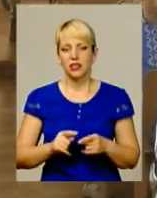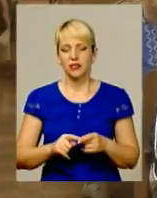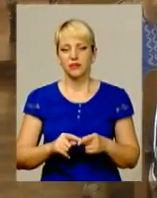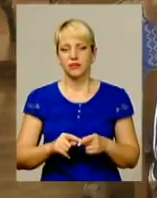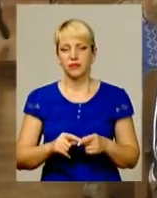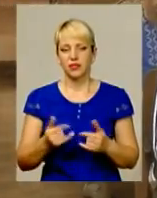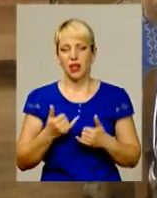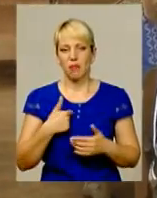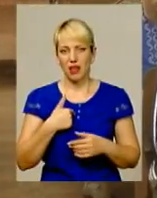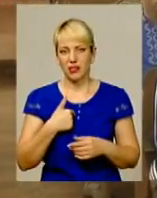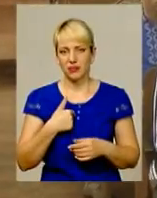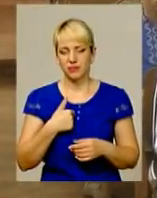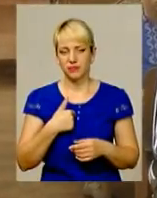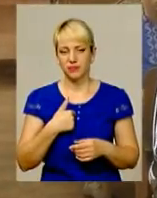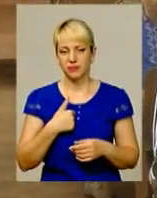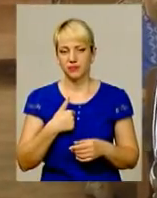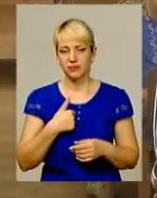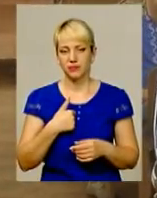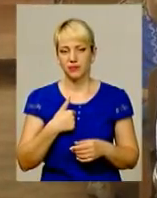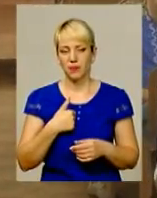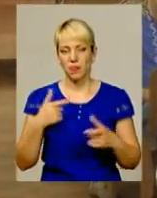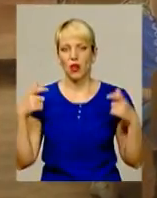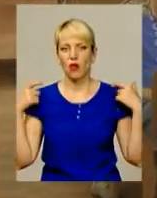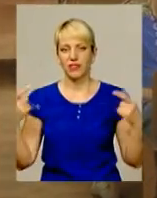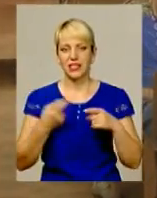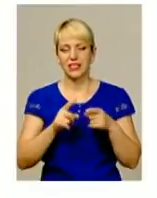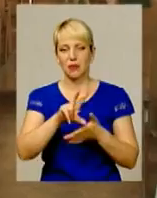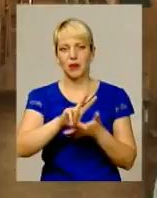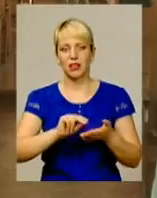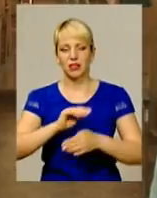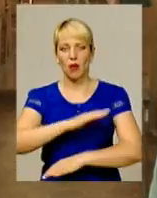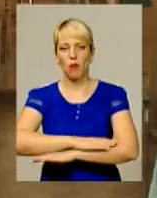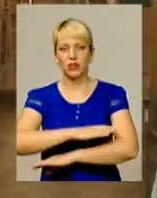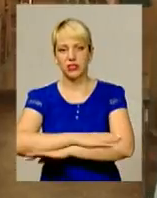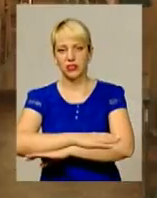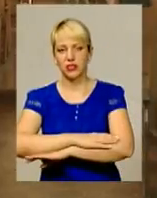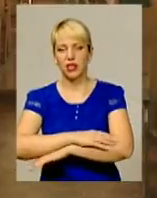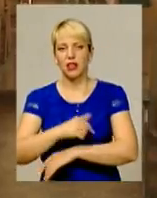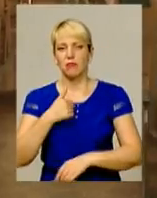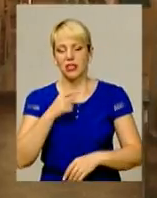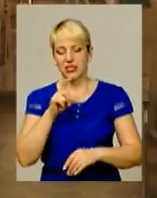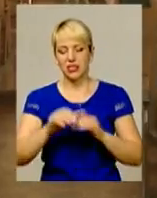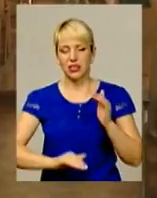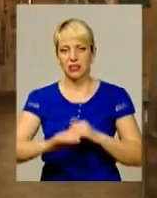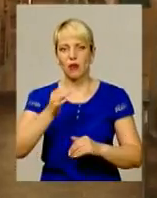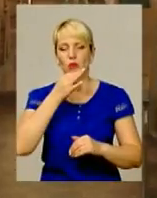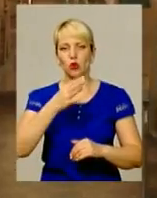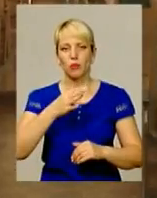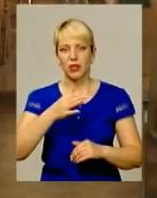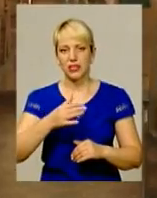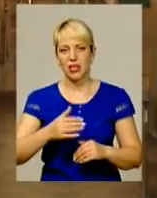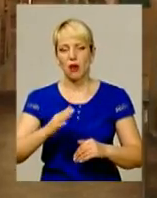Для мене офіцери завжди були прикладом поведінки. Мені з самого дитинства подобалася